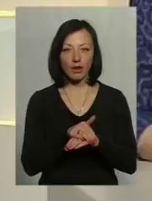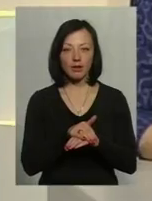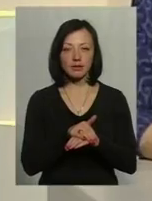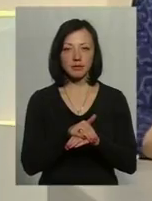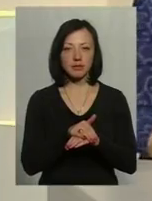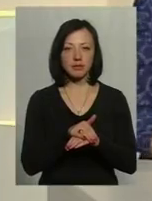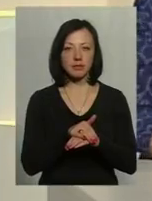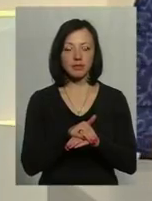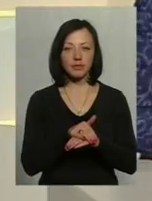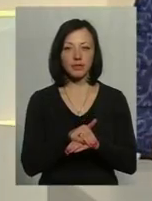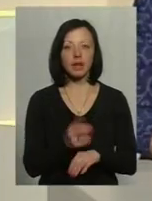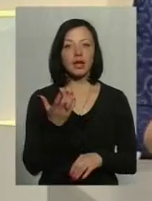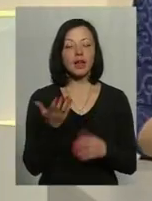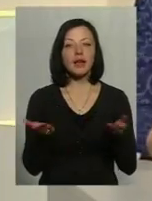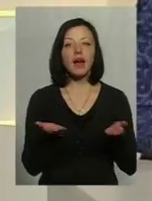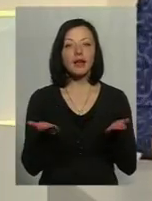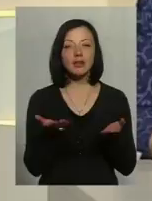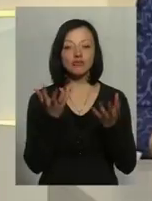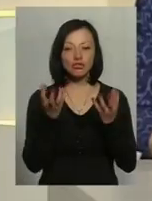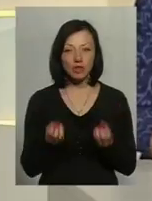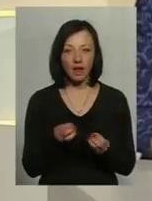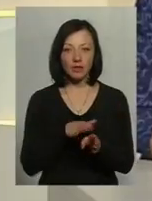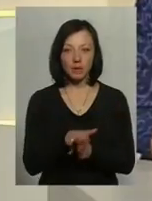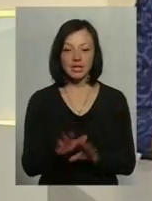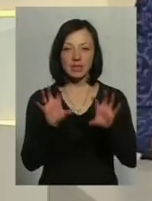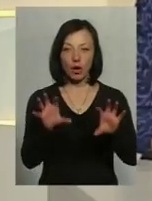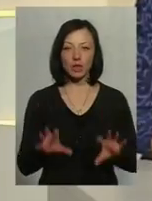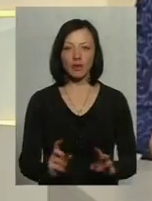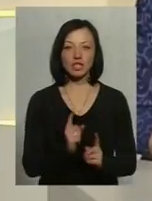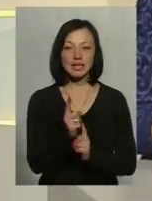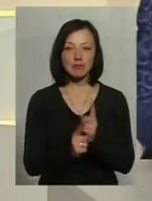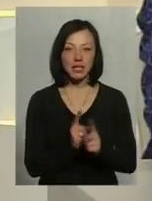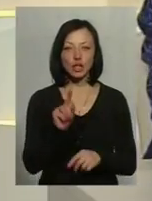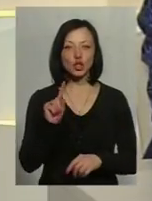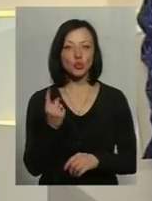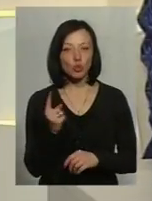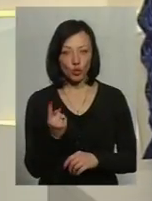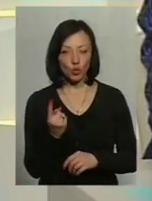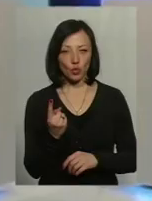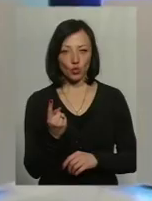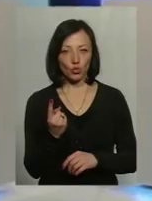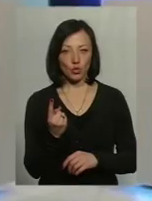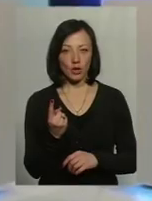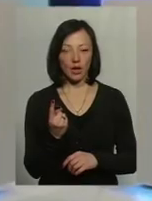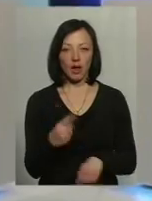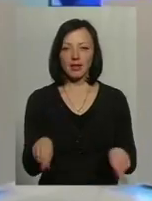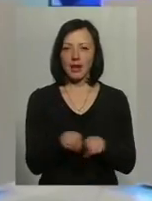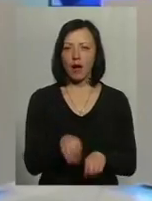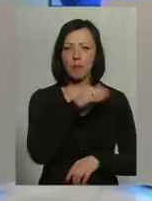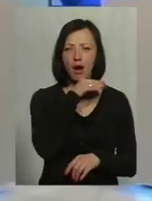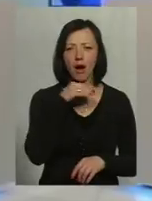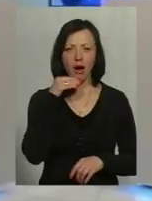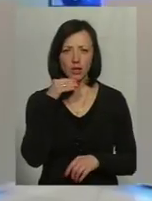разом з тим, які відбулися ще законодавчі зміни, і чому так багато